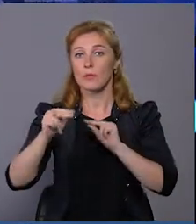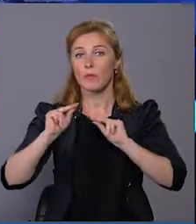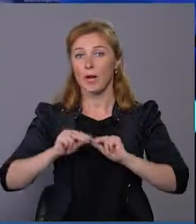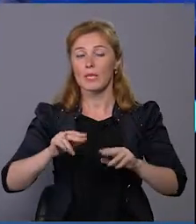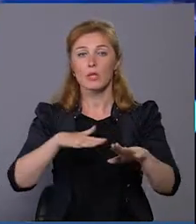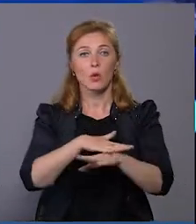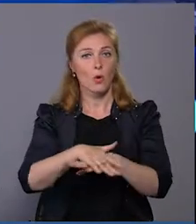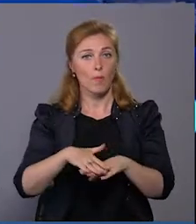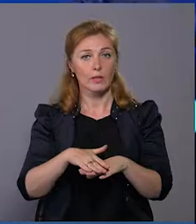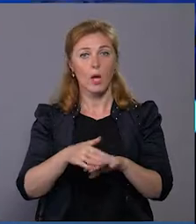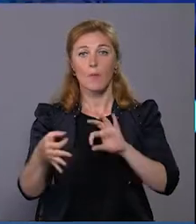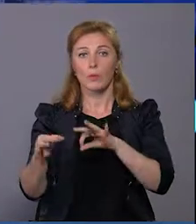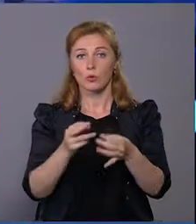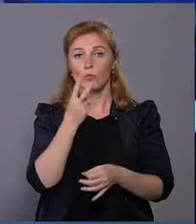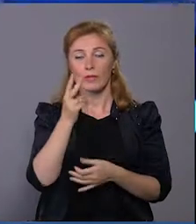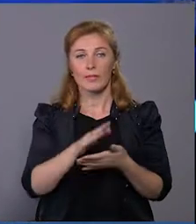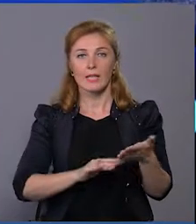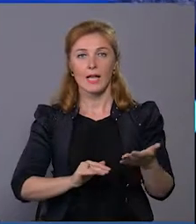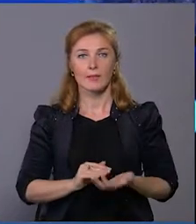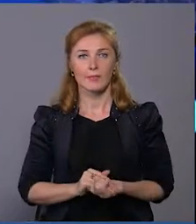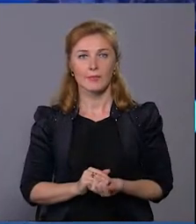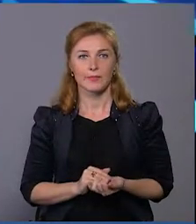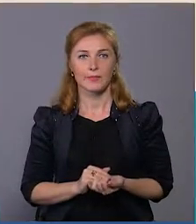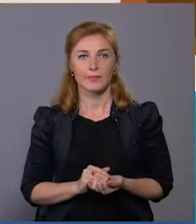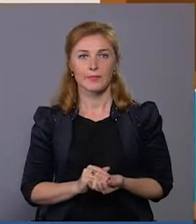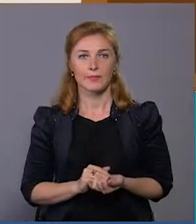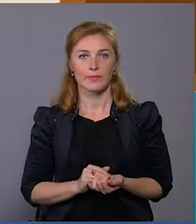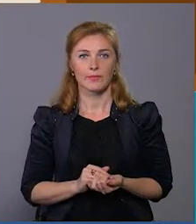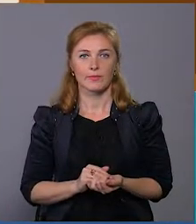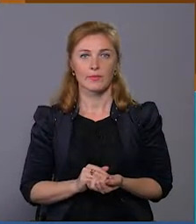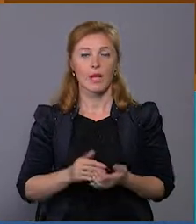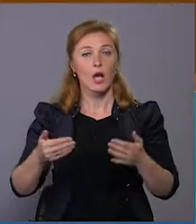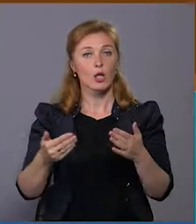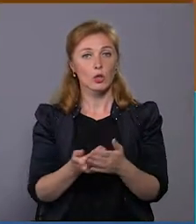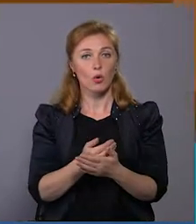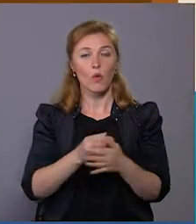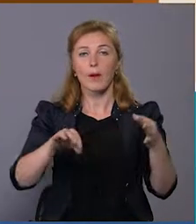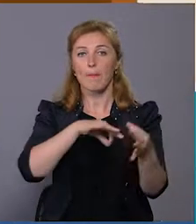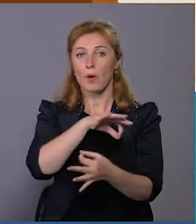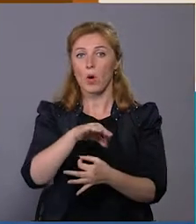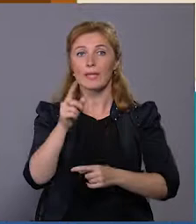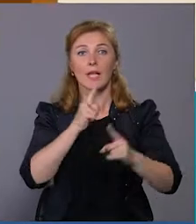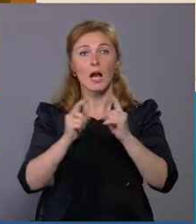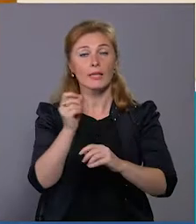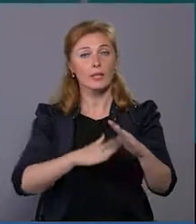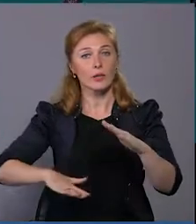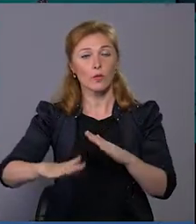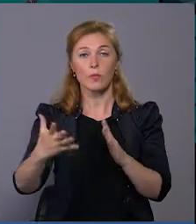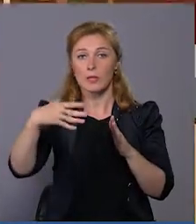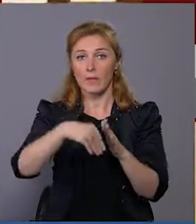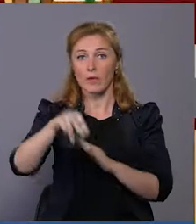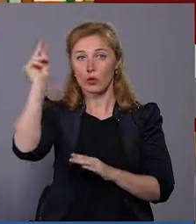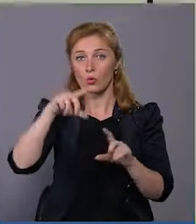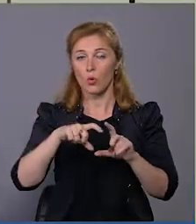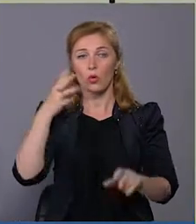громадою. Подробиці розповість Ірина Аріон. Новий пілотний проєкт Ради Європи запровадять у школах